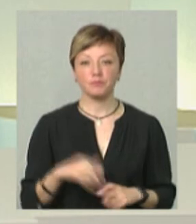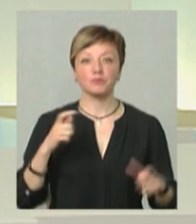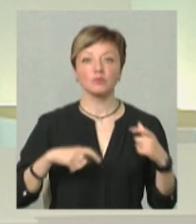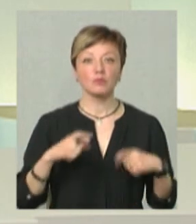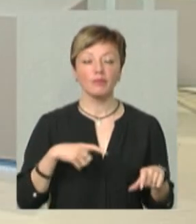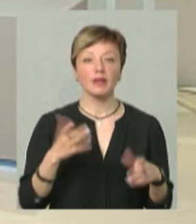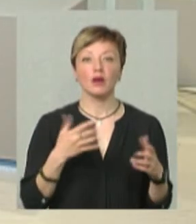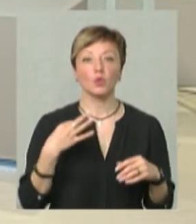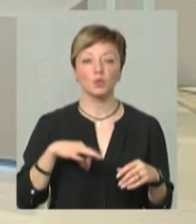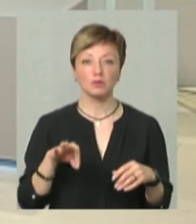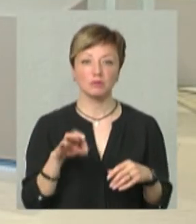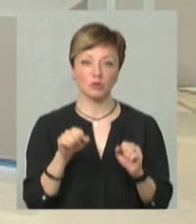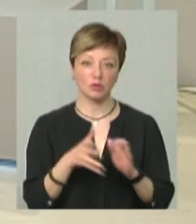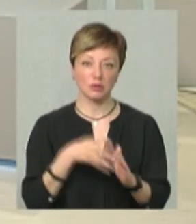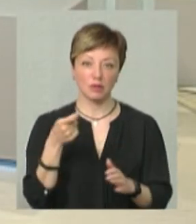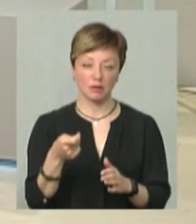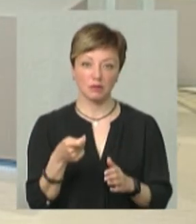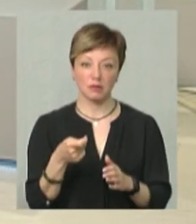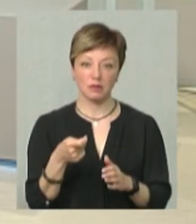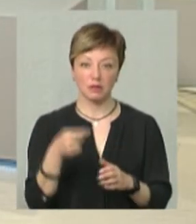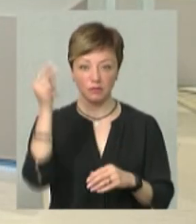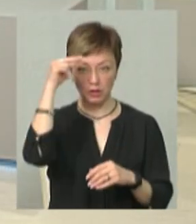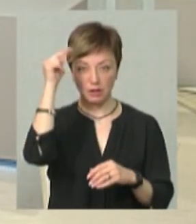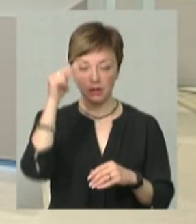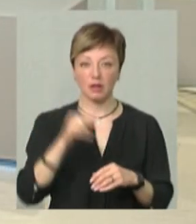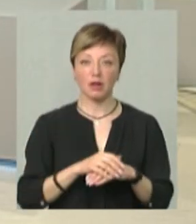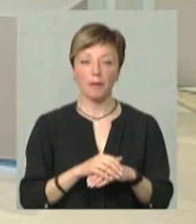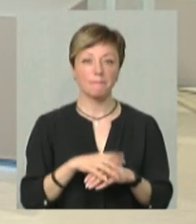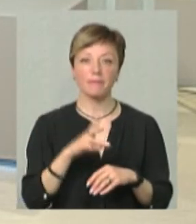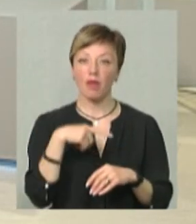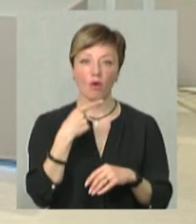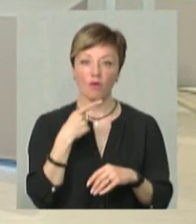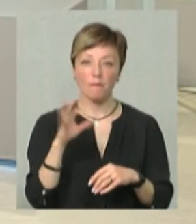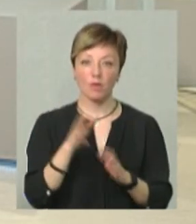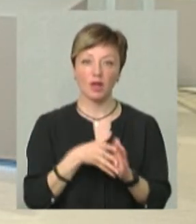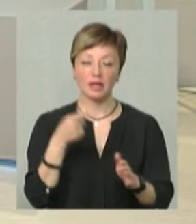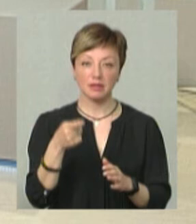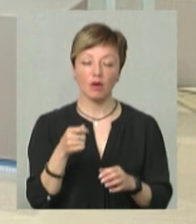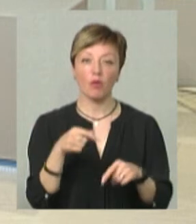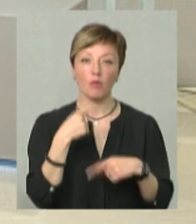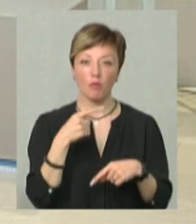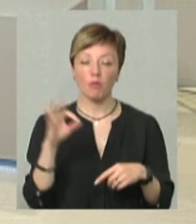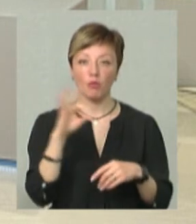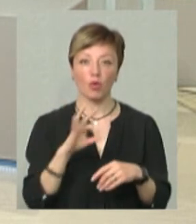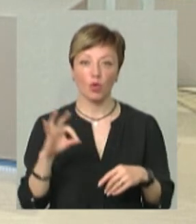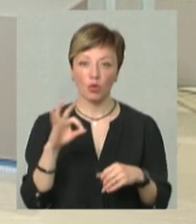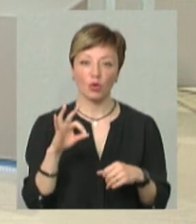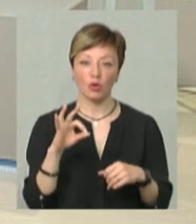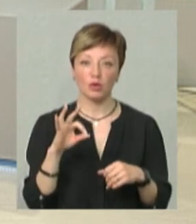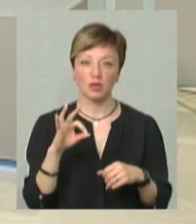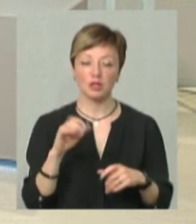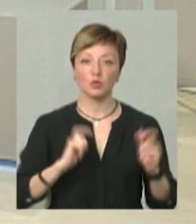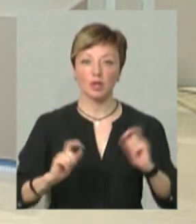студентів яких курсів йде мова? Які курси можуть подати заявку на літнє навчання? Знову ж таки, мова не йде про подати заявку, мова йде про те, що